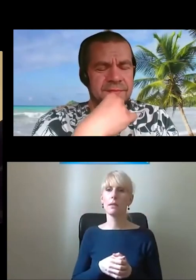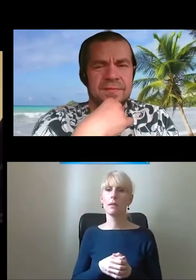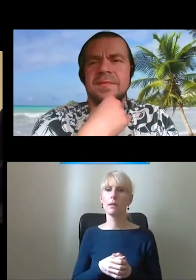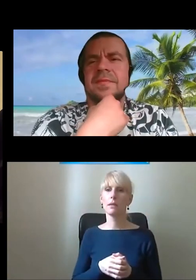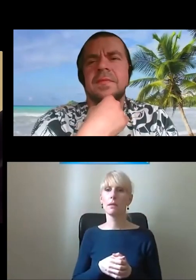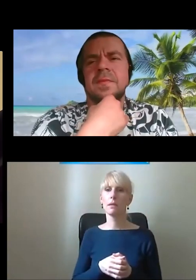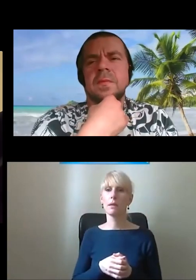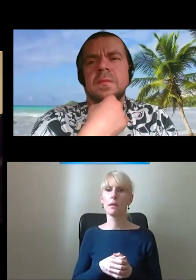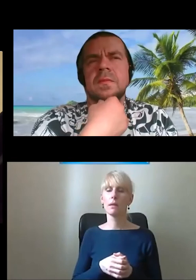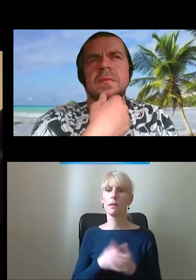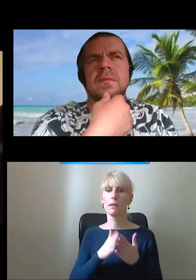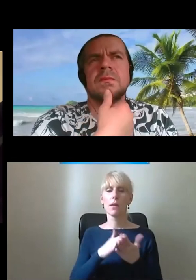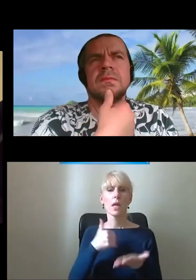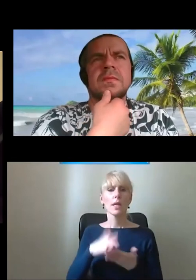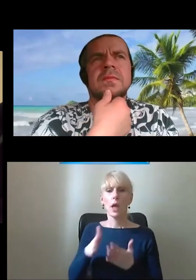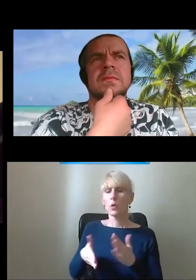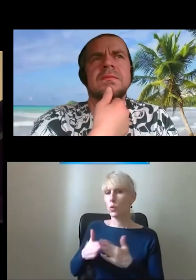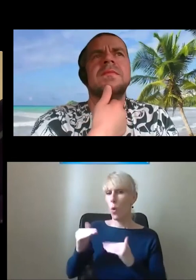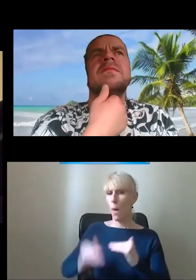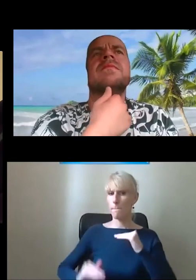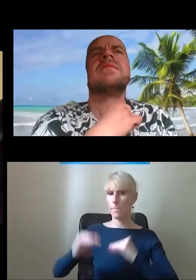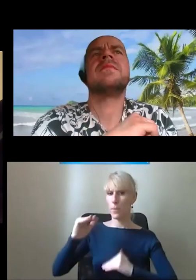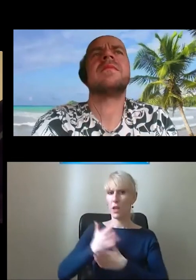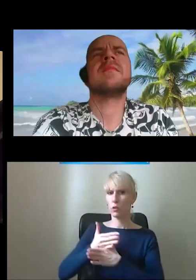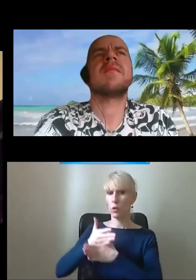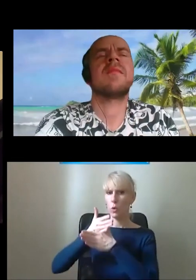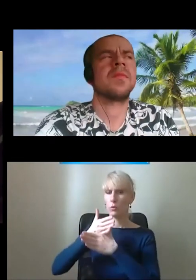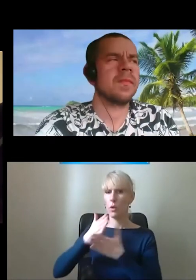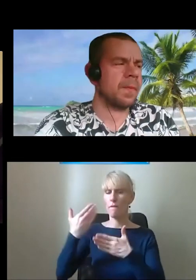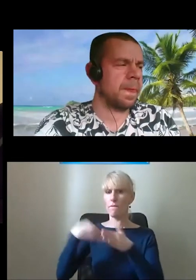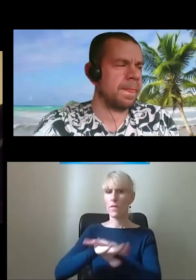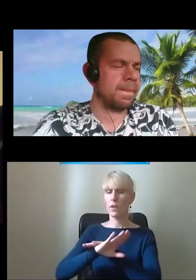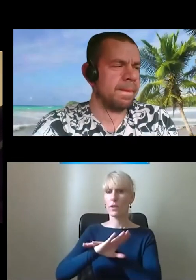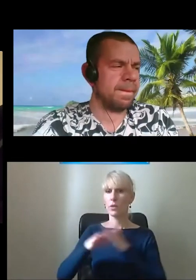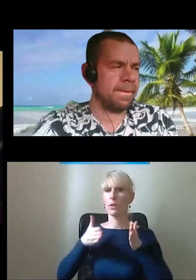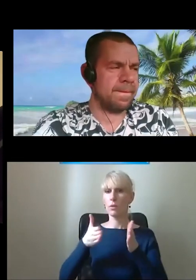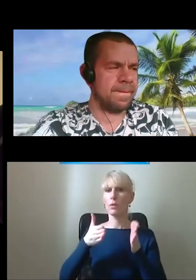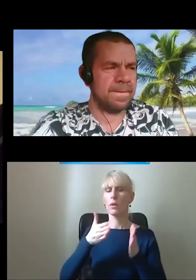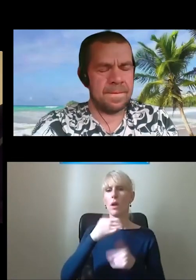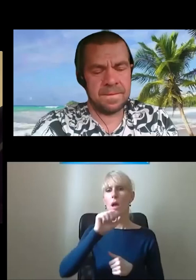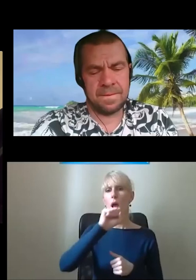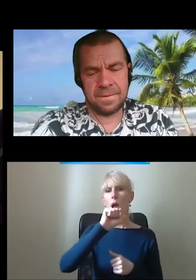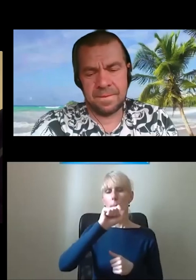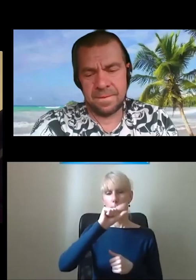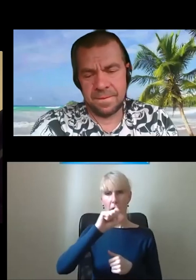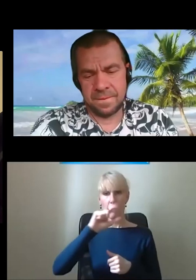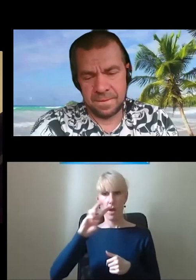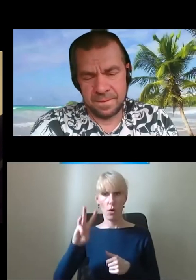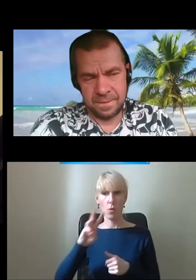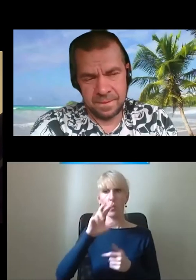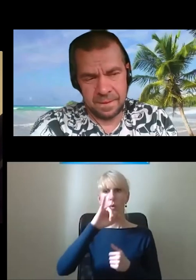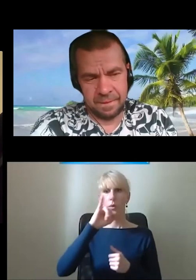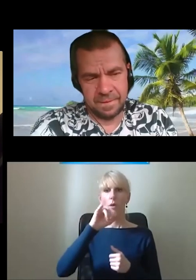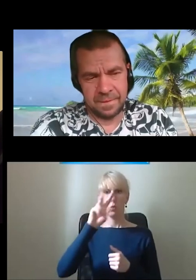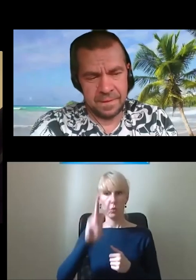Mikołajczyk, moje nazwisko. Ja stoję przy platformie przyschodowej, przy wyjściu do ulicy Aleja Pawła II. Jestem osobą poruszającą się na